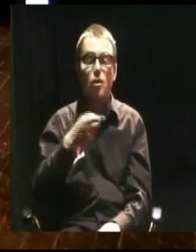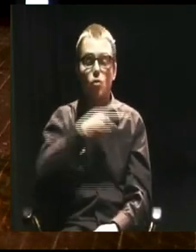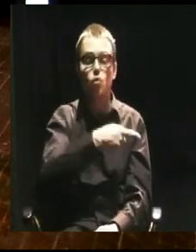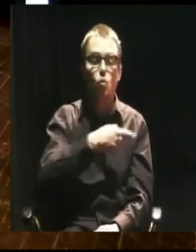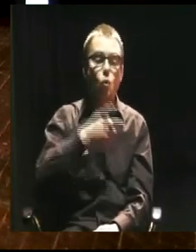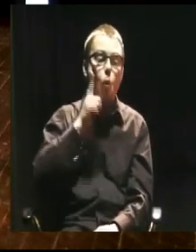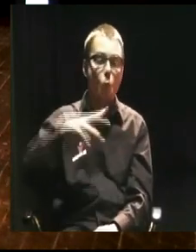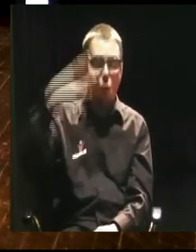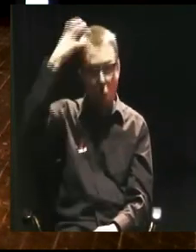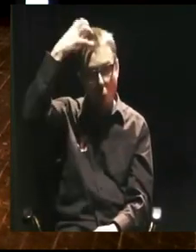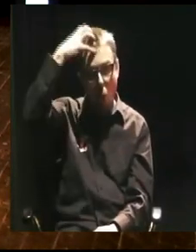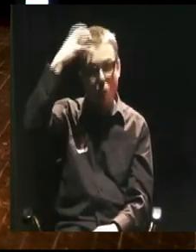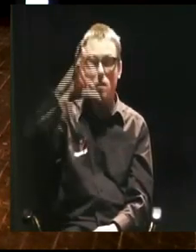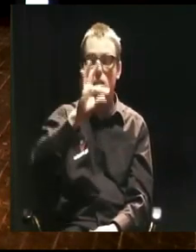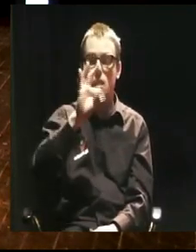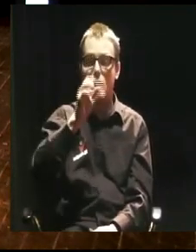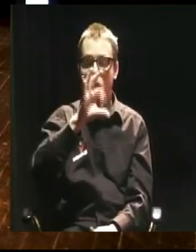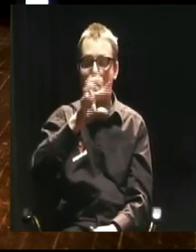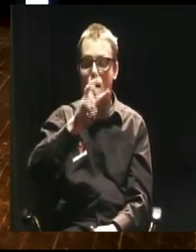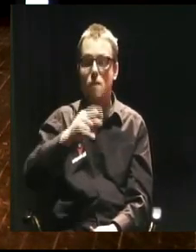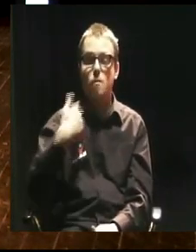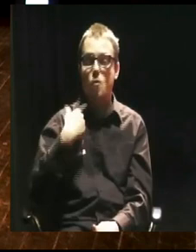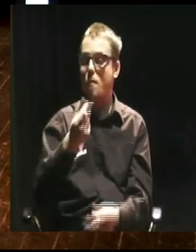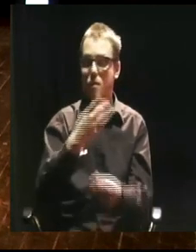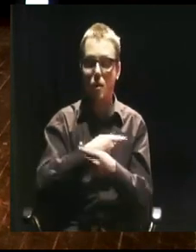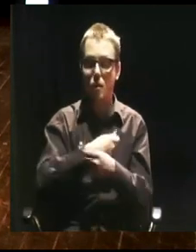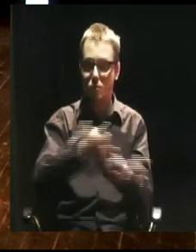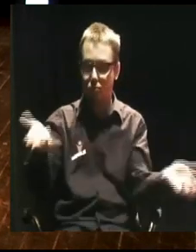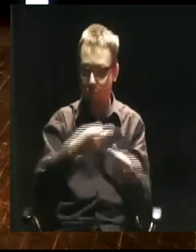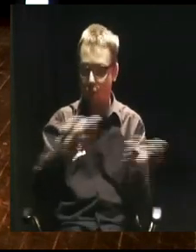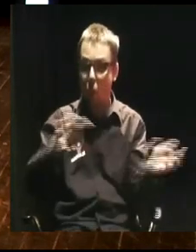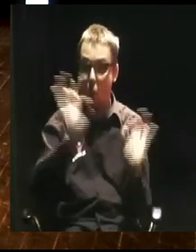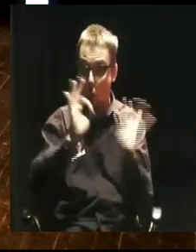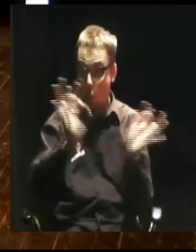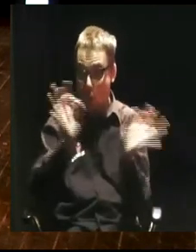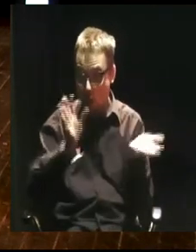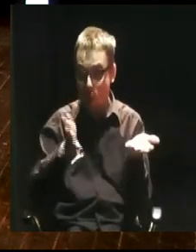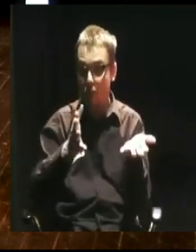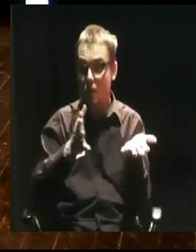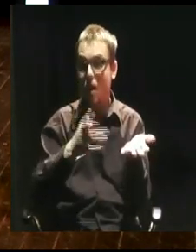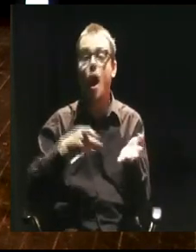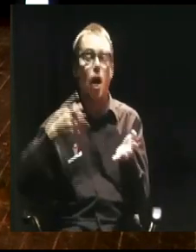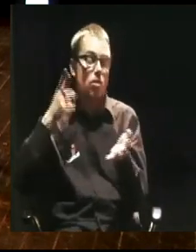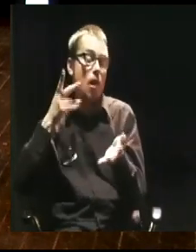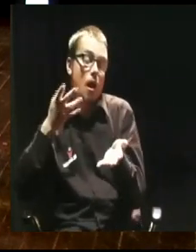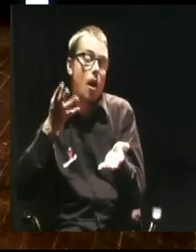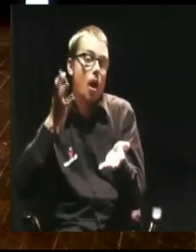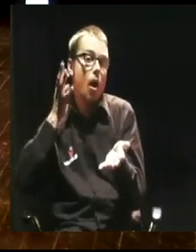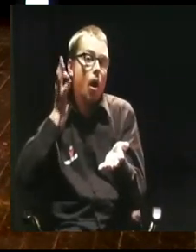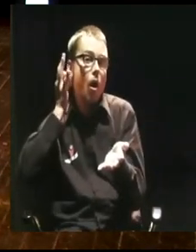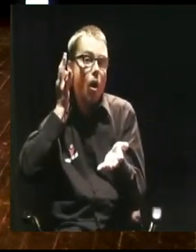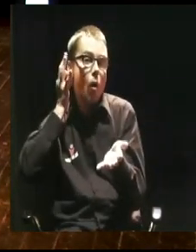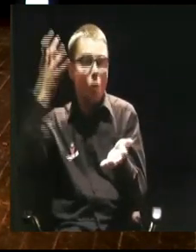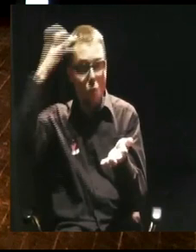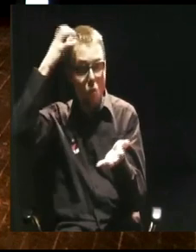Bo to był w zasadzie trzeci rozbiór. Może tego trzeciego rozbioru by nie było, gdyby tak bardzo Poniatowski nie lubił kasy. Co nam jeszcze zostało? A, morderstwo.